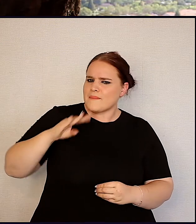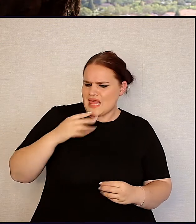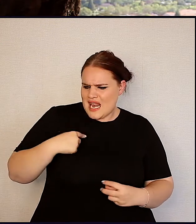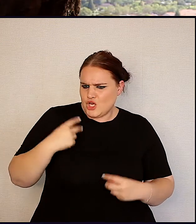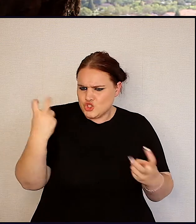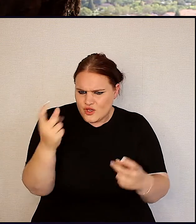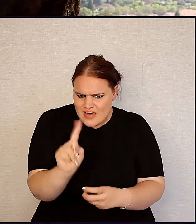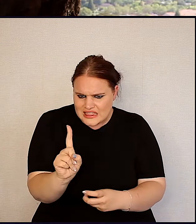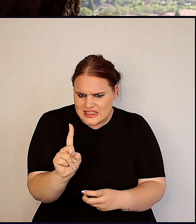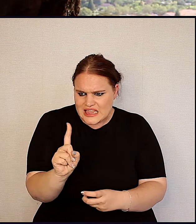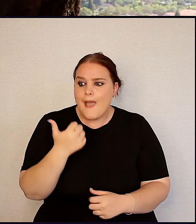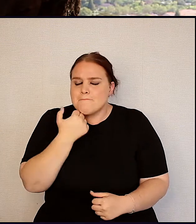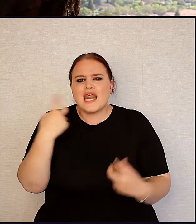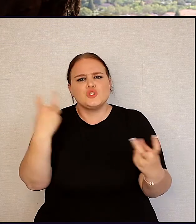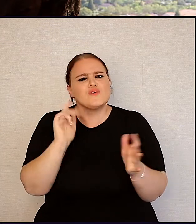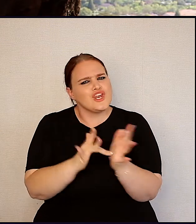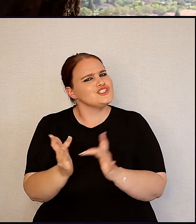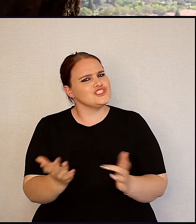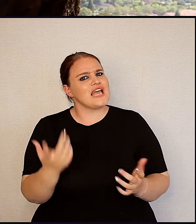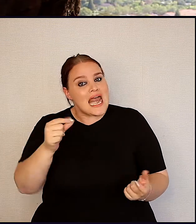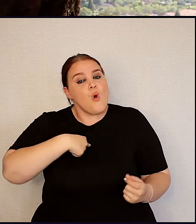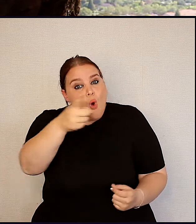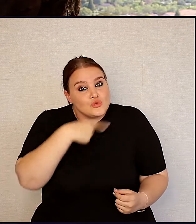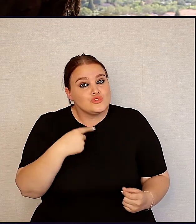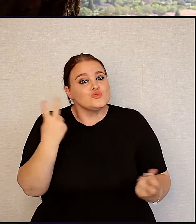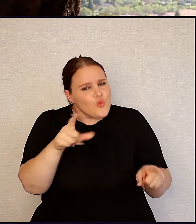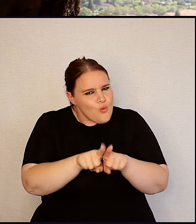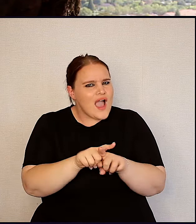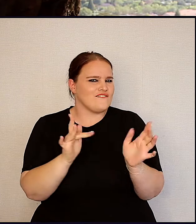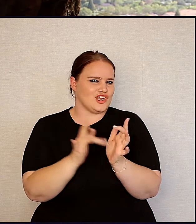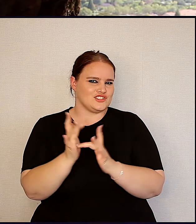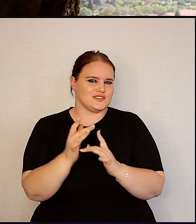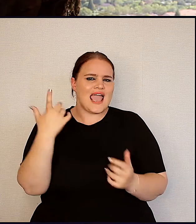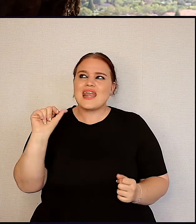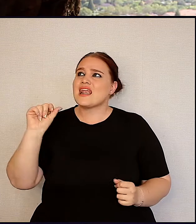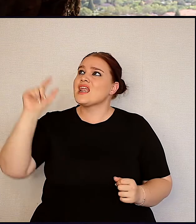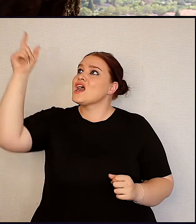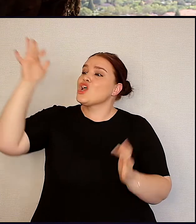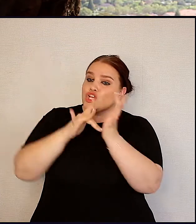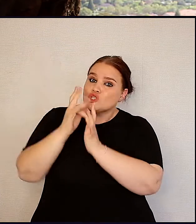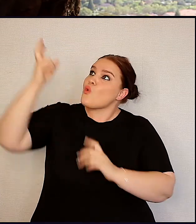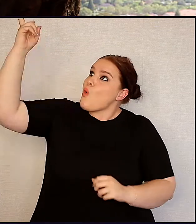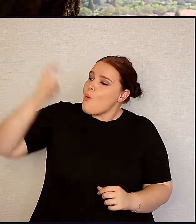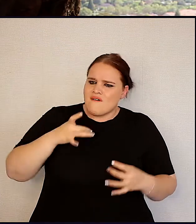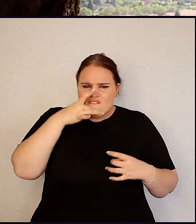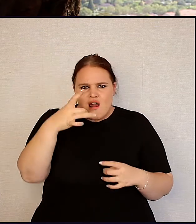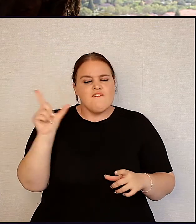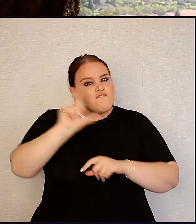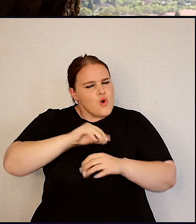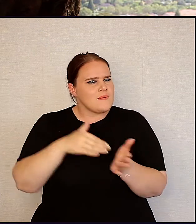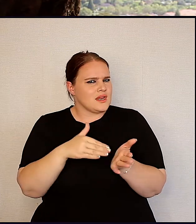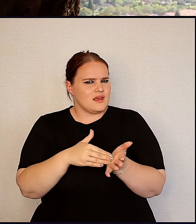wat soek jy? En sy het hom gesoek, en ek en jy soek om ook, in alle dag so goed, maar hy kom vraag het op een wonderlijke